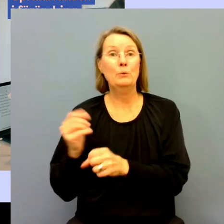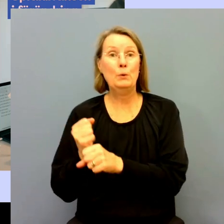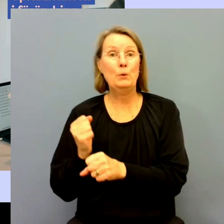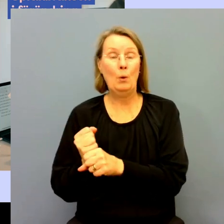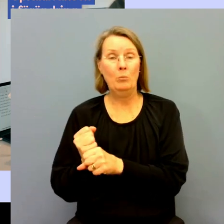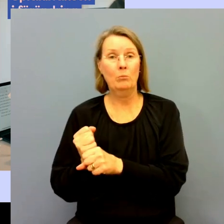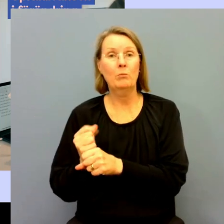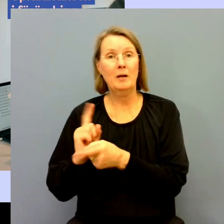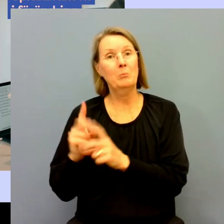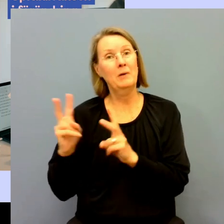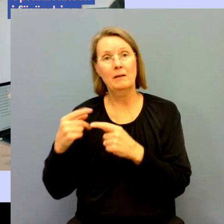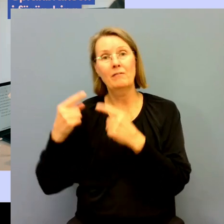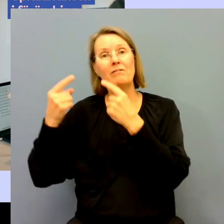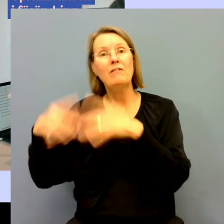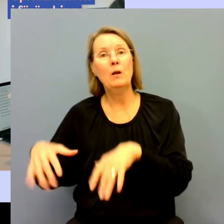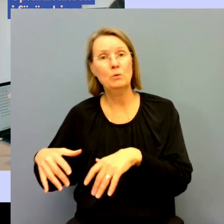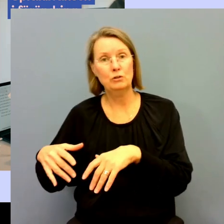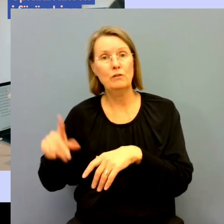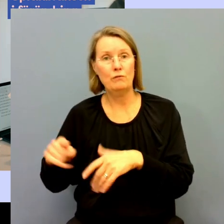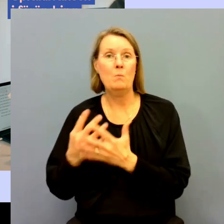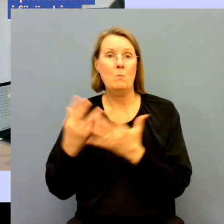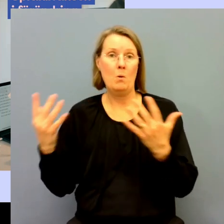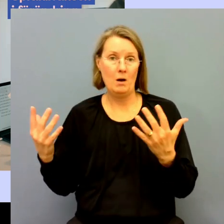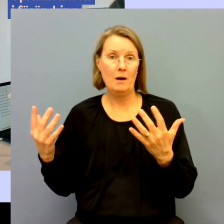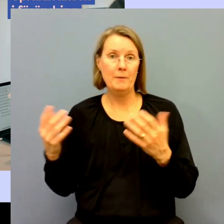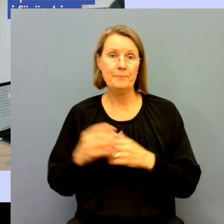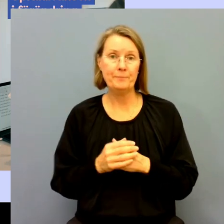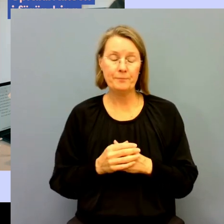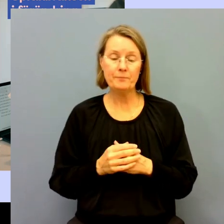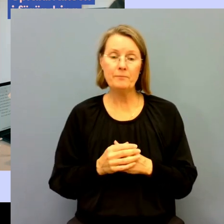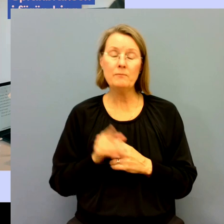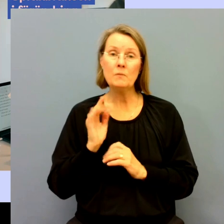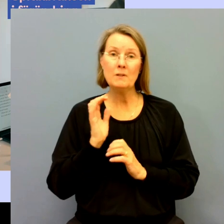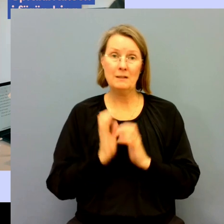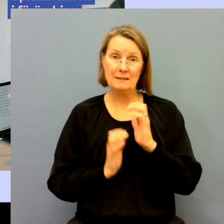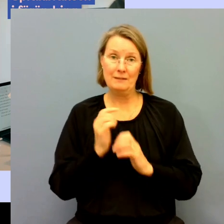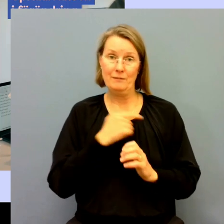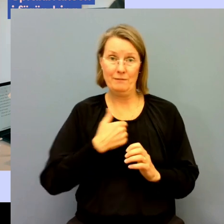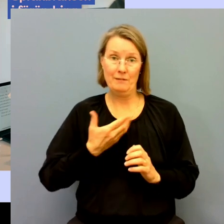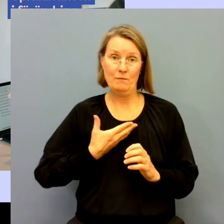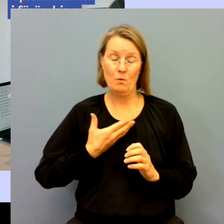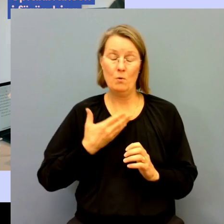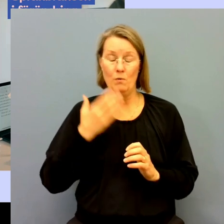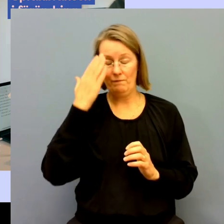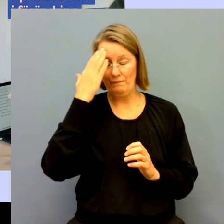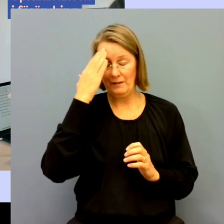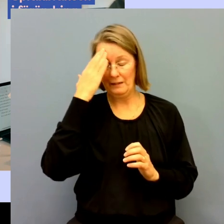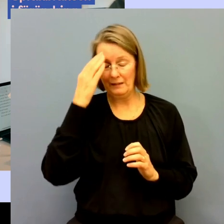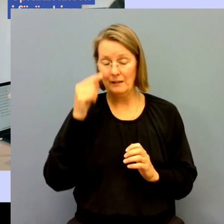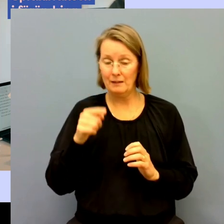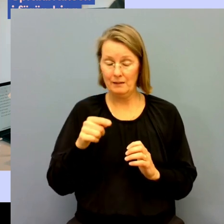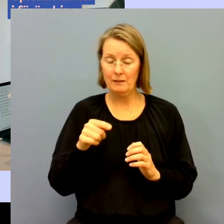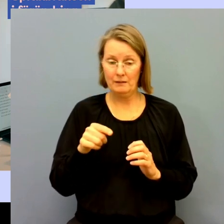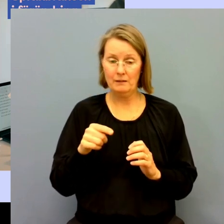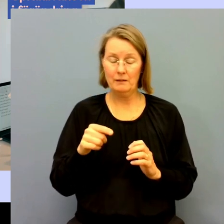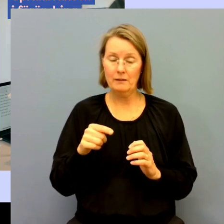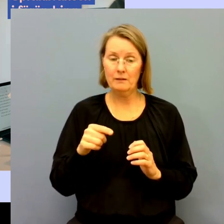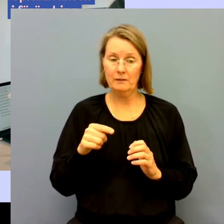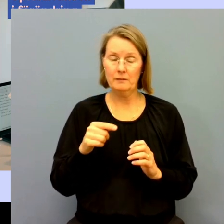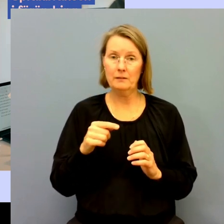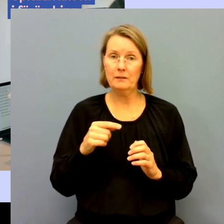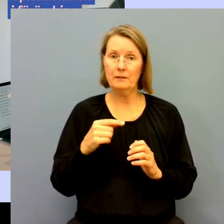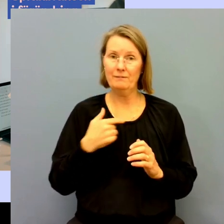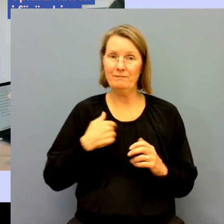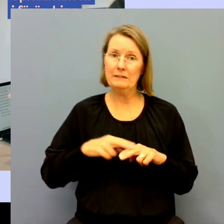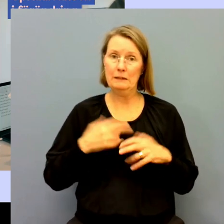det en förlustaffär för väldigt många. Och en oroväckande siffra som kommer fram är att så många